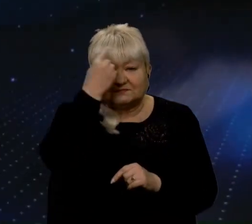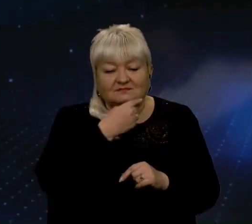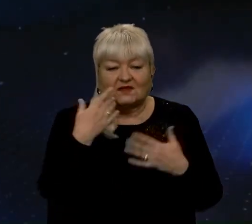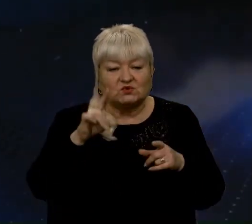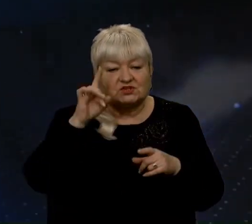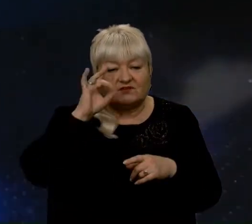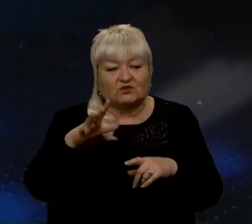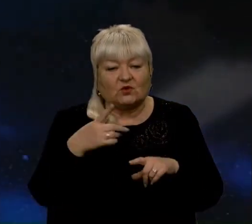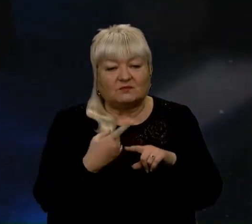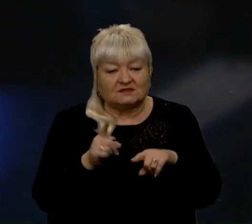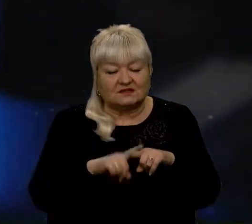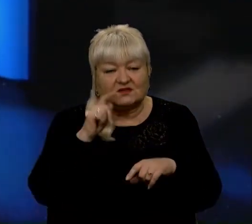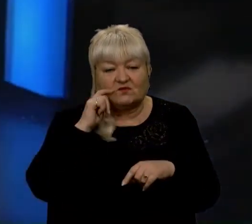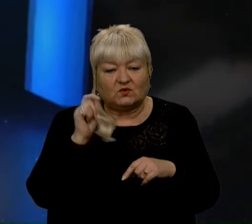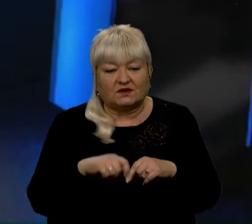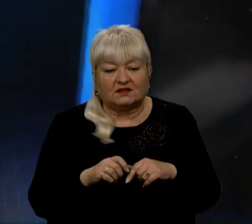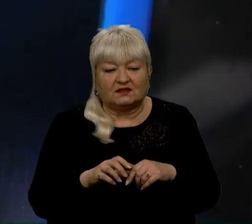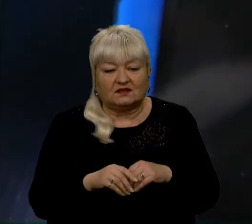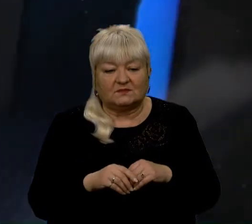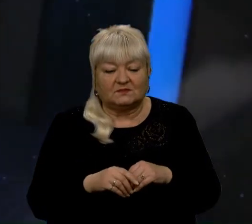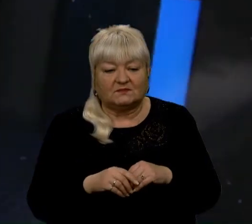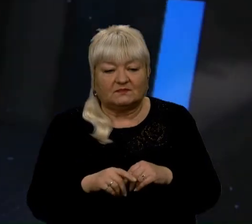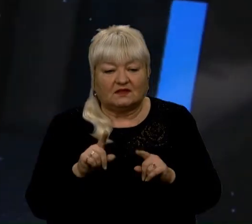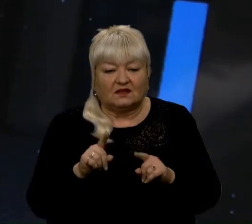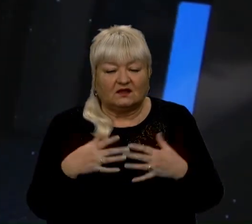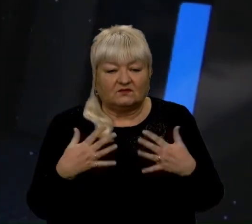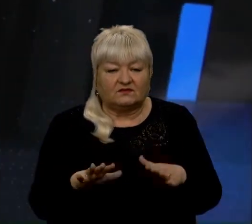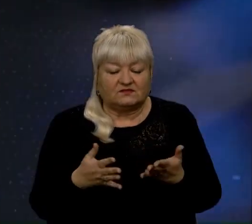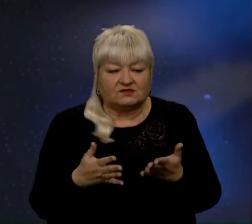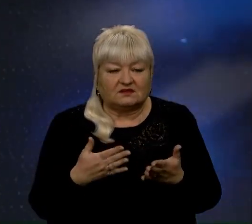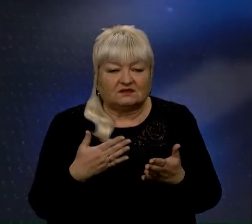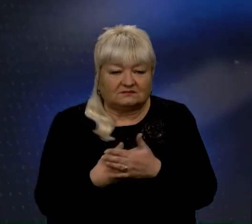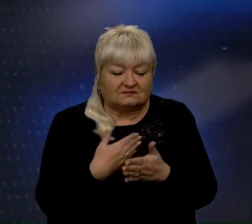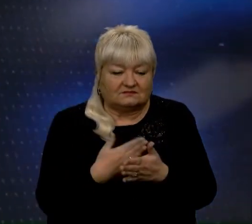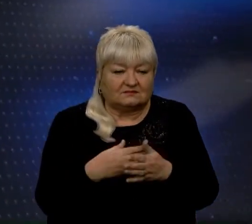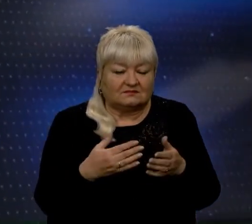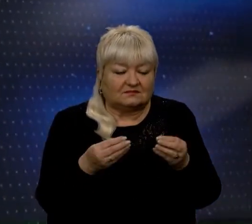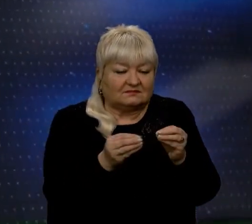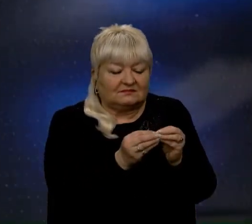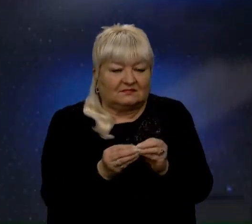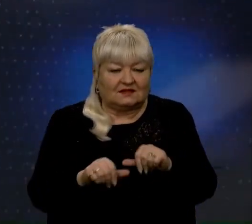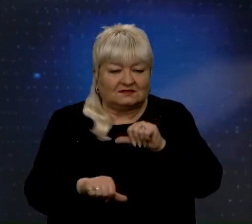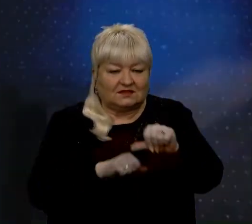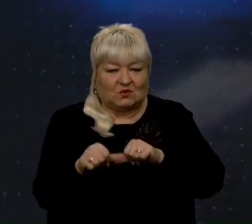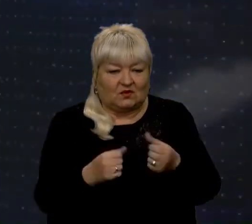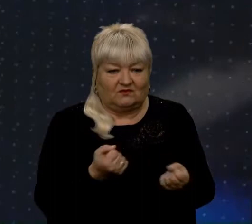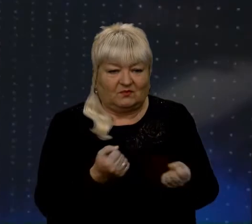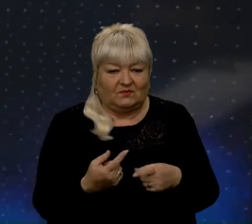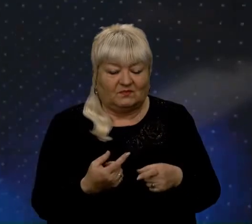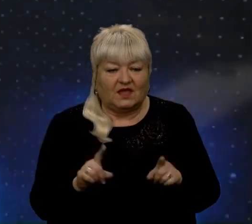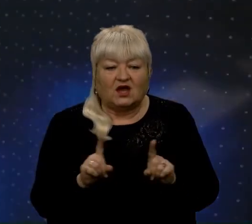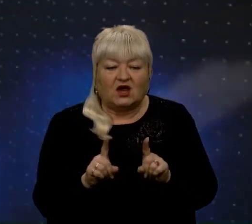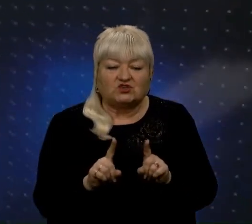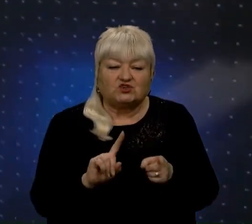в Україні. І лупаєтесь у скалу вже десь з десяток років, напевно. Що змінилося від вашої першої